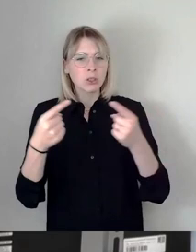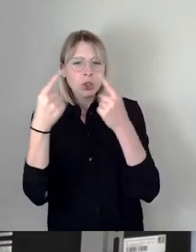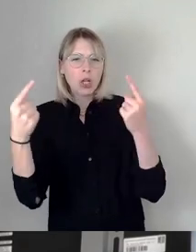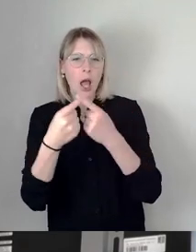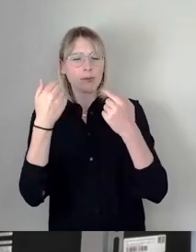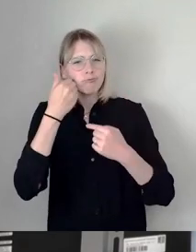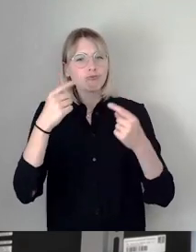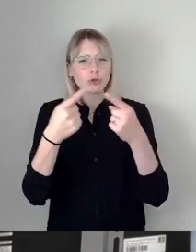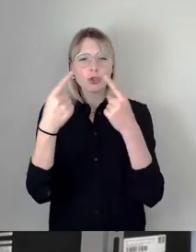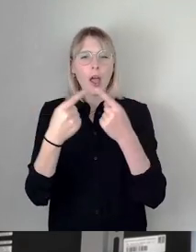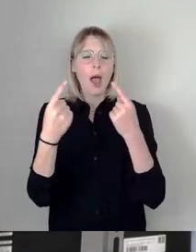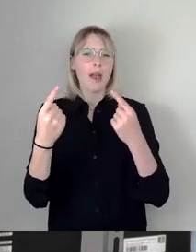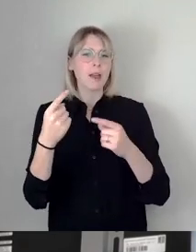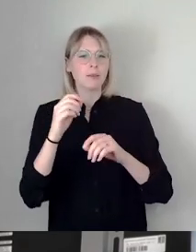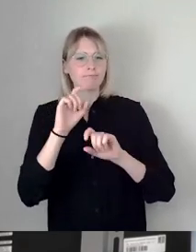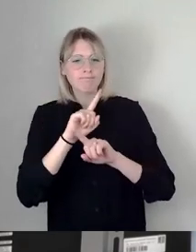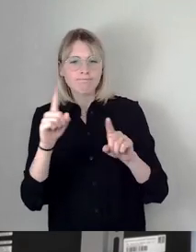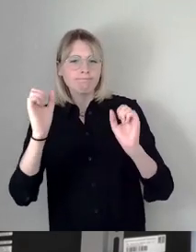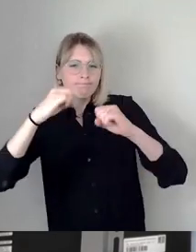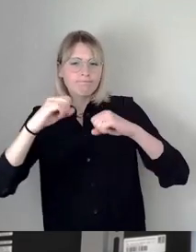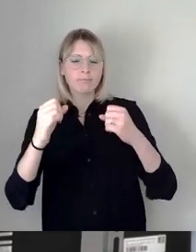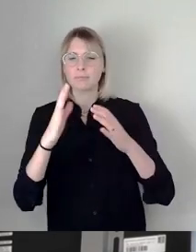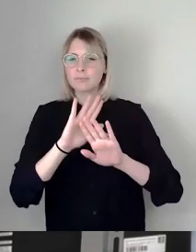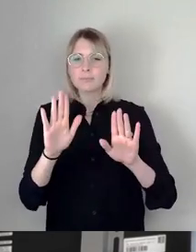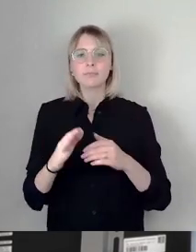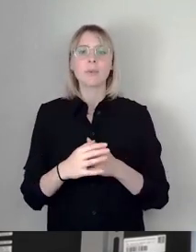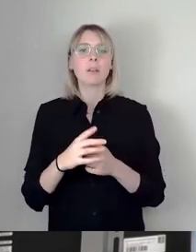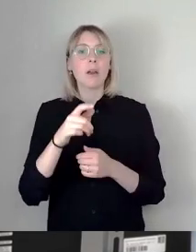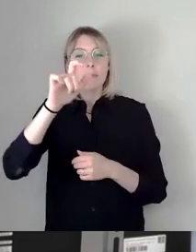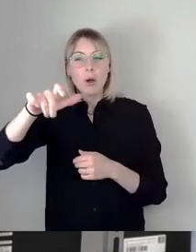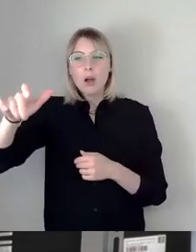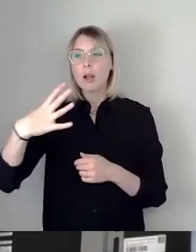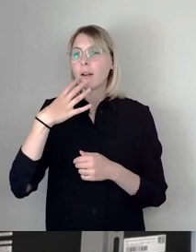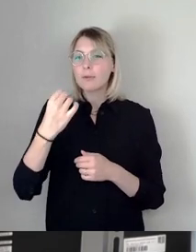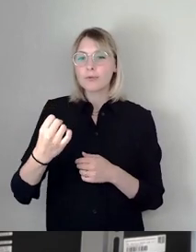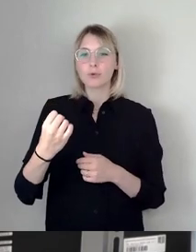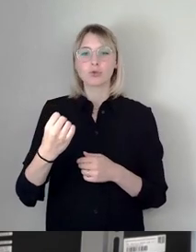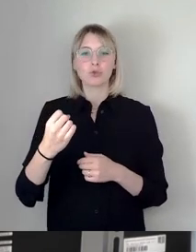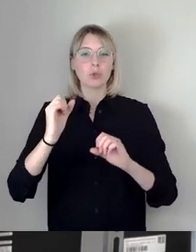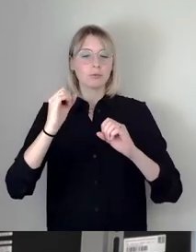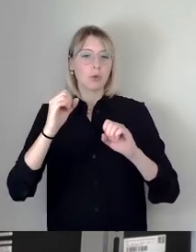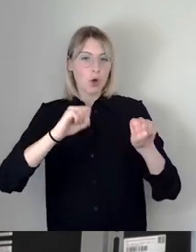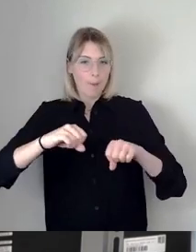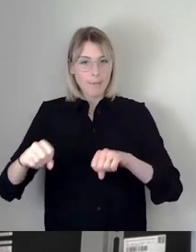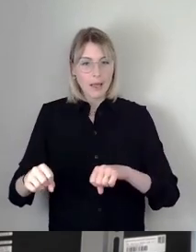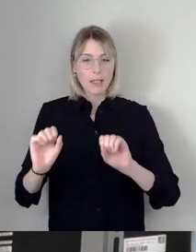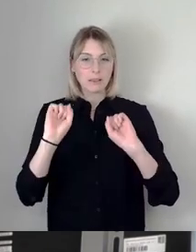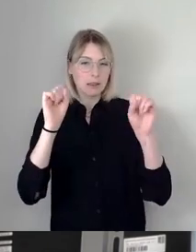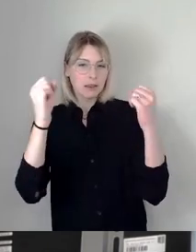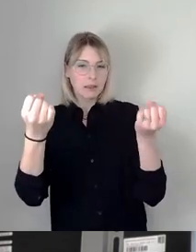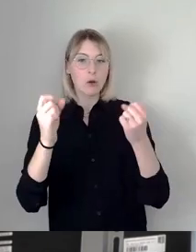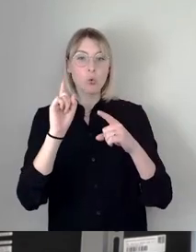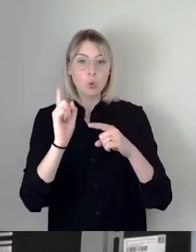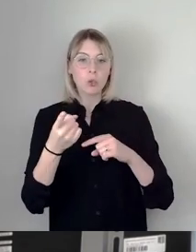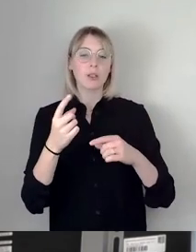beharrt auf eurer Meinung. Die Bürgerinnen und Bürger erwarten von uns nicht nur Kompetenz und Engagement, sondern auch die Fähigkeit